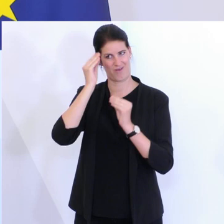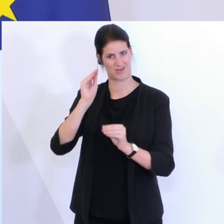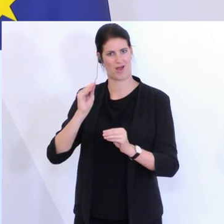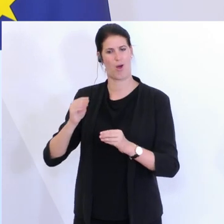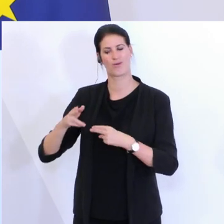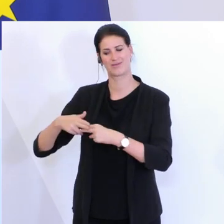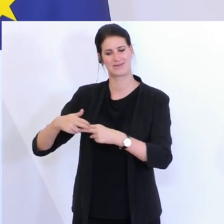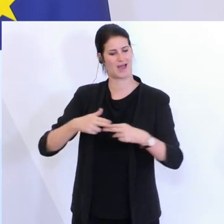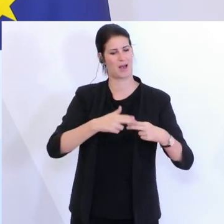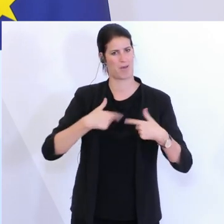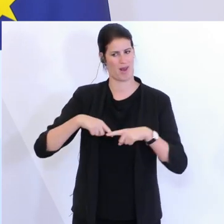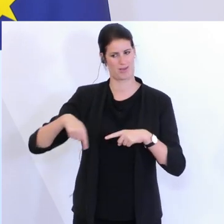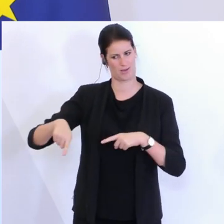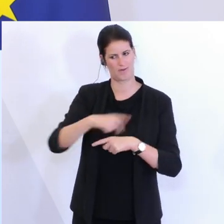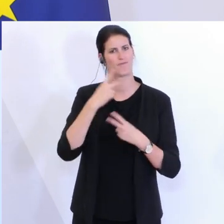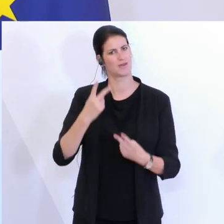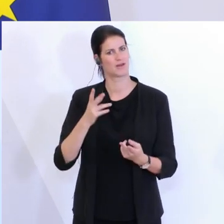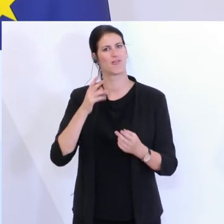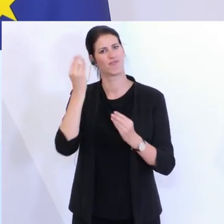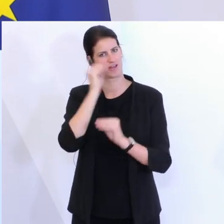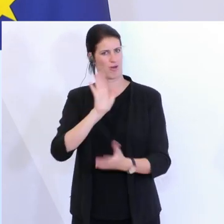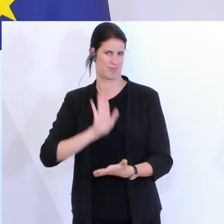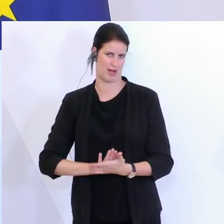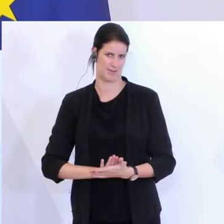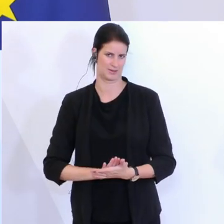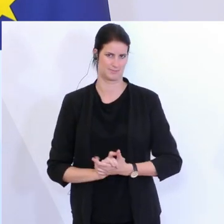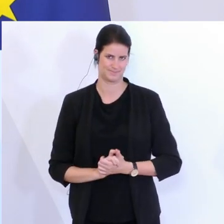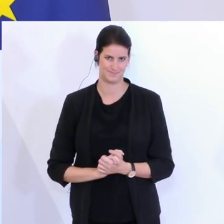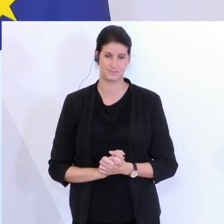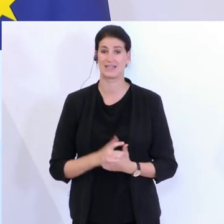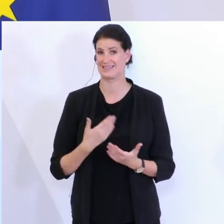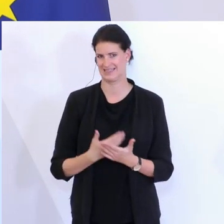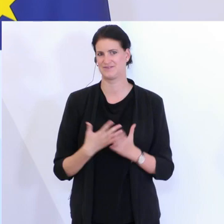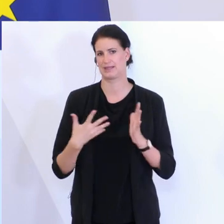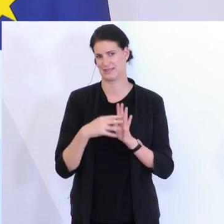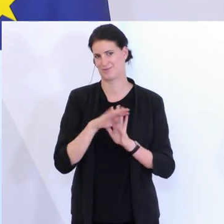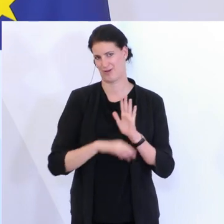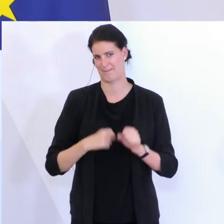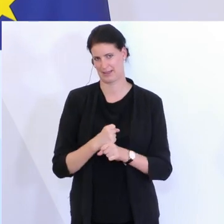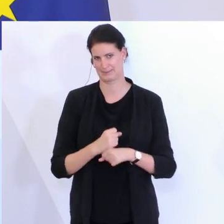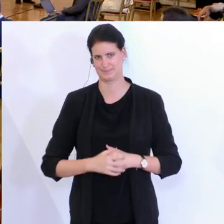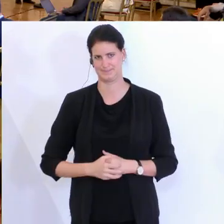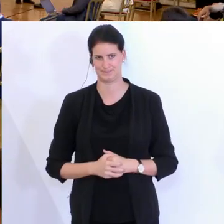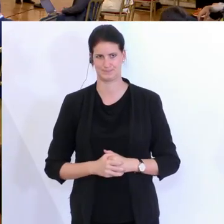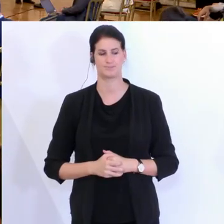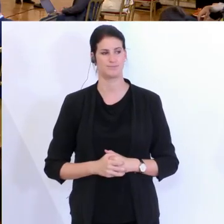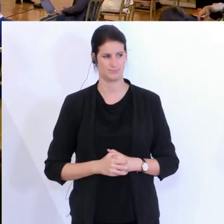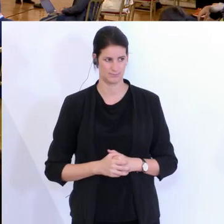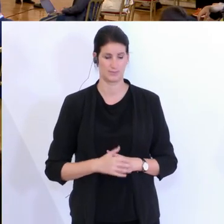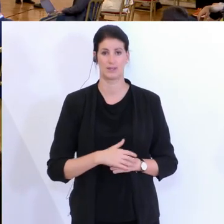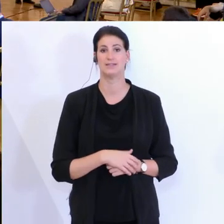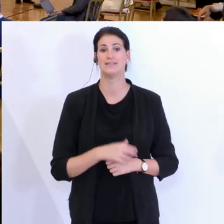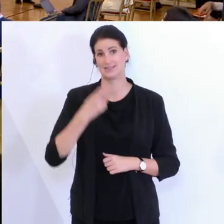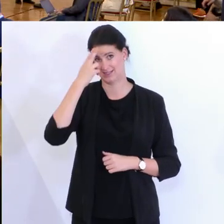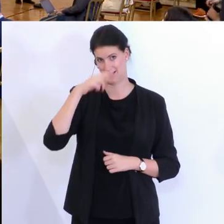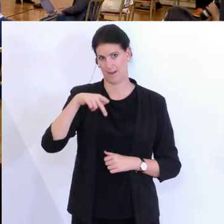Das ist aus meiner Sicht eines der wesentlichen Punkte, die wir mit diesem Testungsprogramm auch erreichen. Vielen Dank, Frau Grosminke. Herr Pulker,